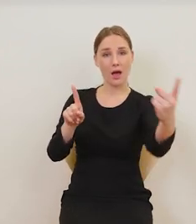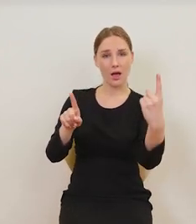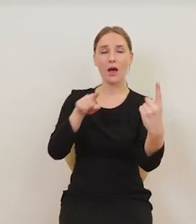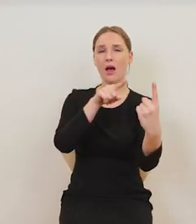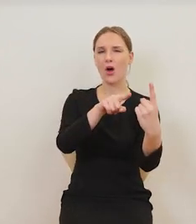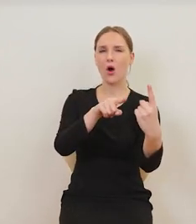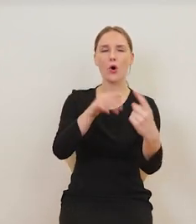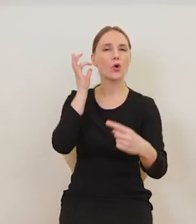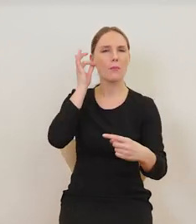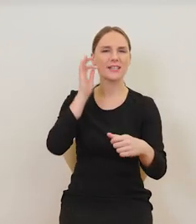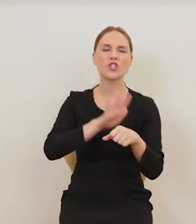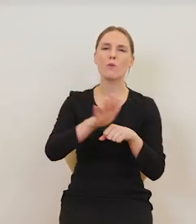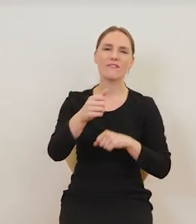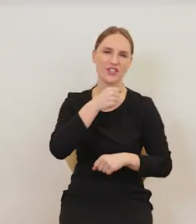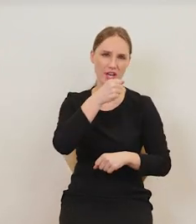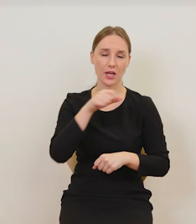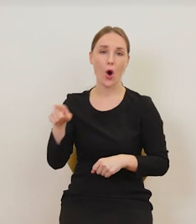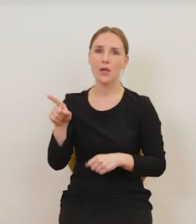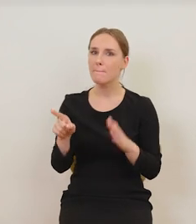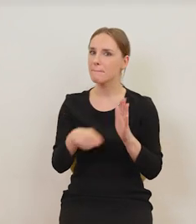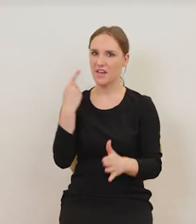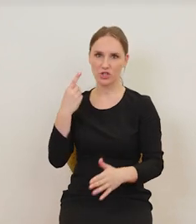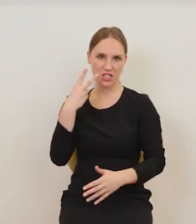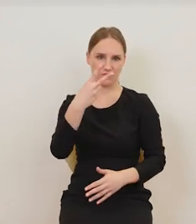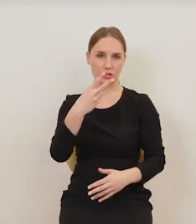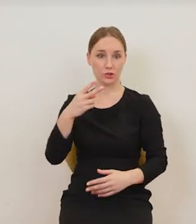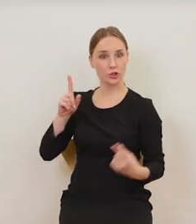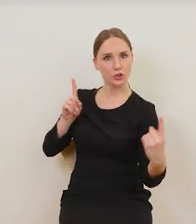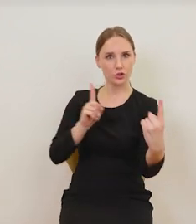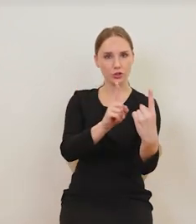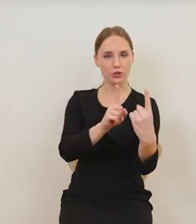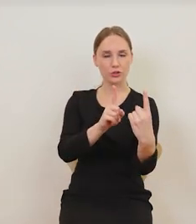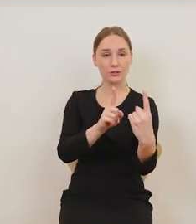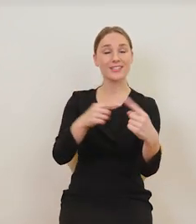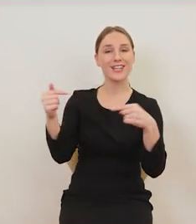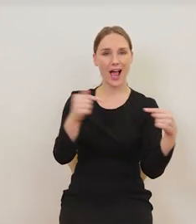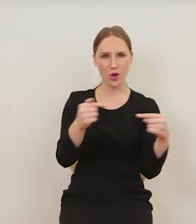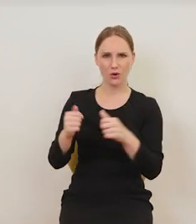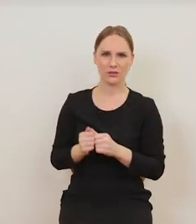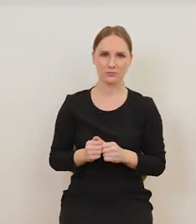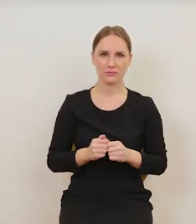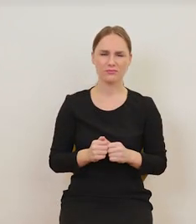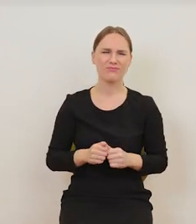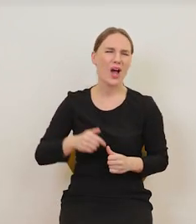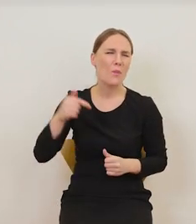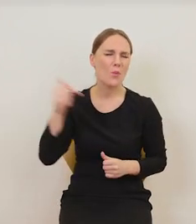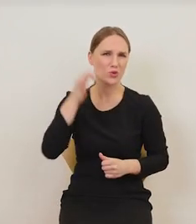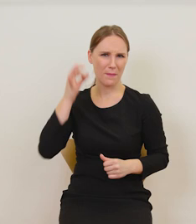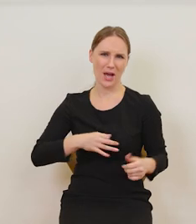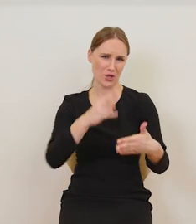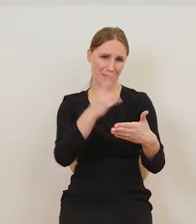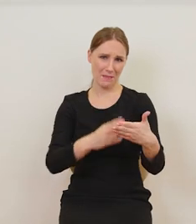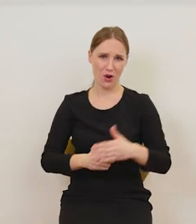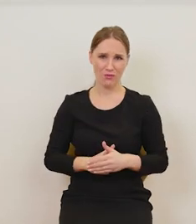dziennikarka. On ją widzi po raz pierwszy, podbiega do niej i tu jest dialog. Muszę panią